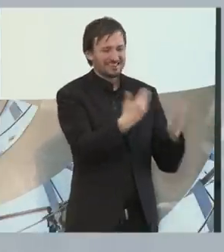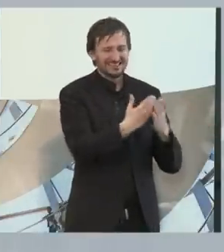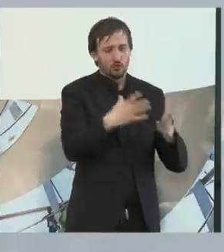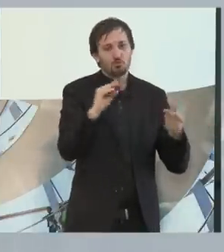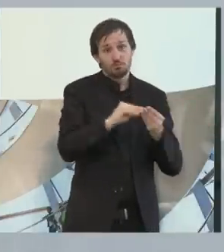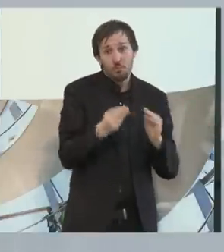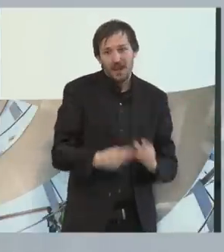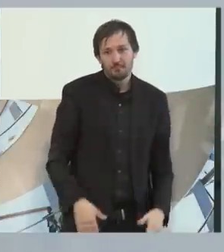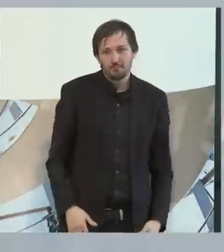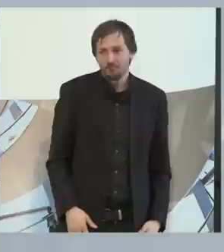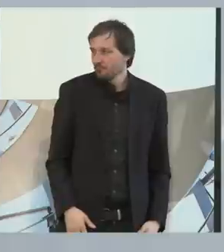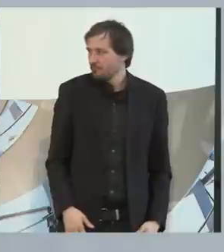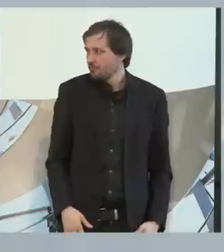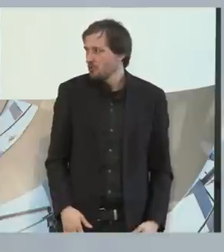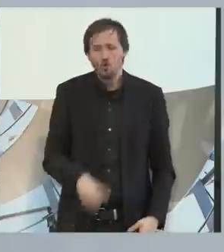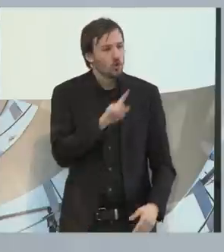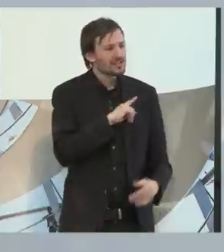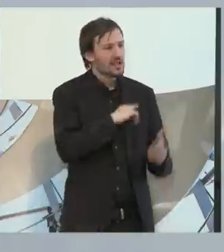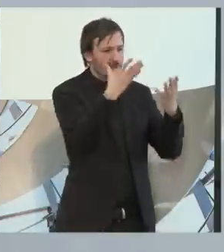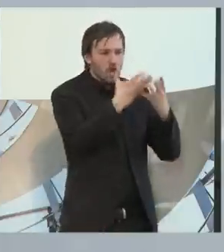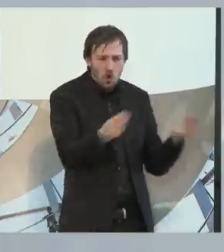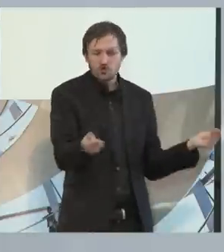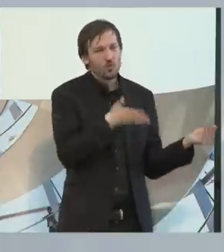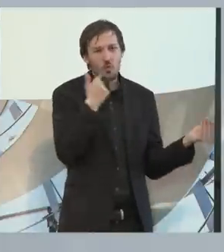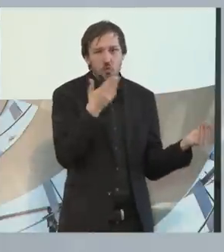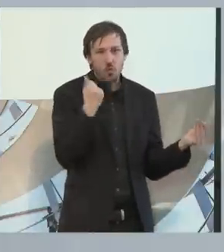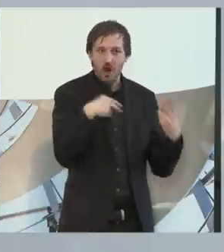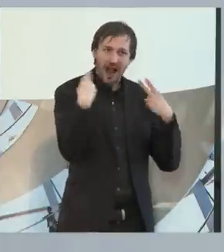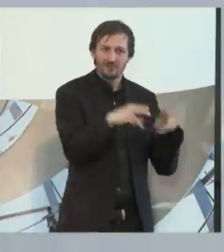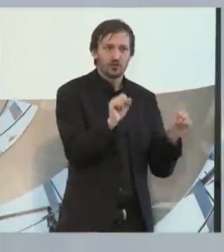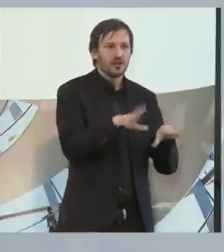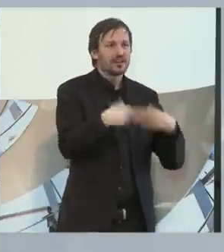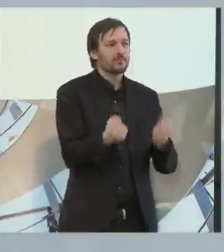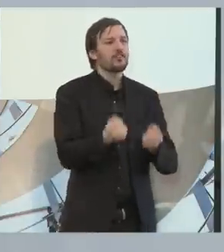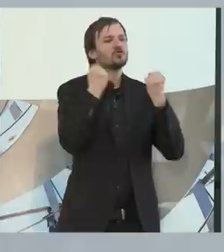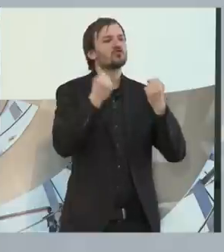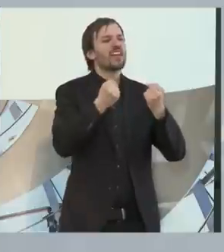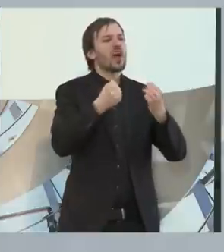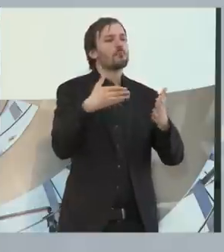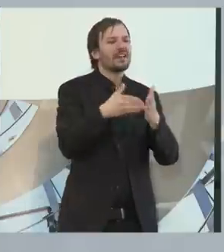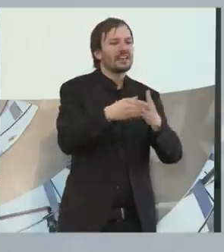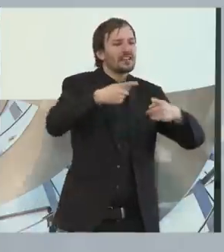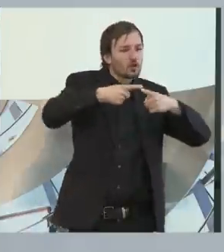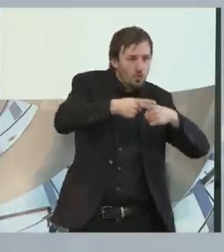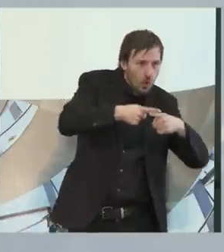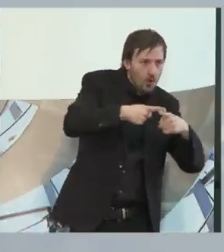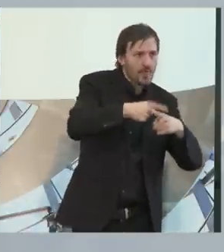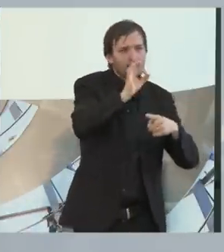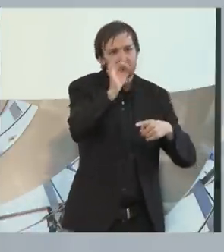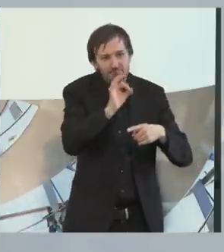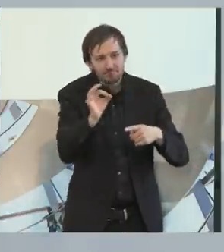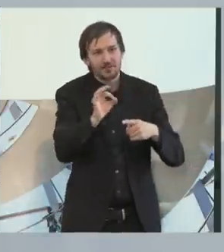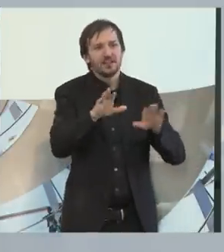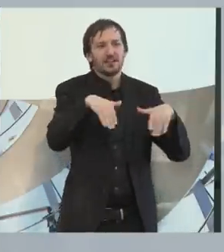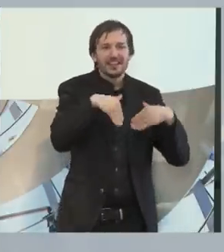Und ich sage Ihnen auch, ich habe auch kein plüschisches Patentrezept darauf zu antworten. Wir haben die Schwerbehindertenquote, das haben wir ja alles. Wir haben Stellen,